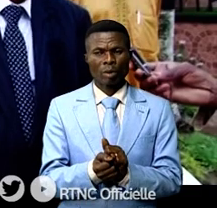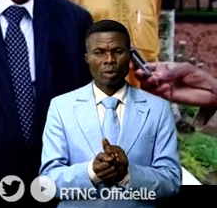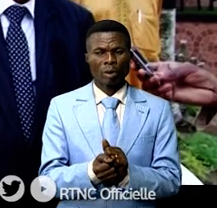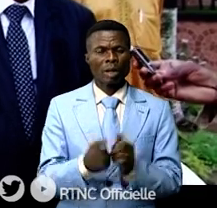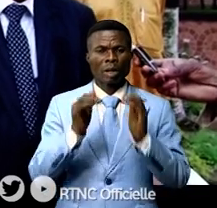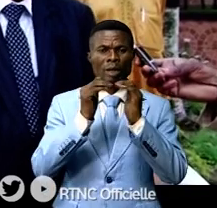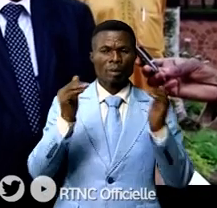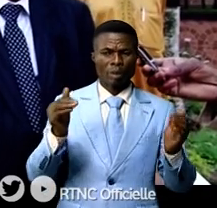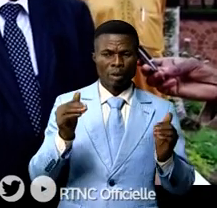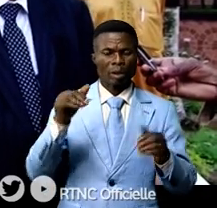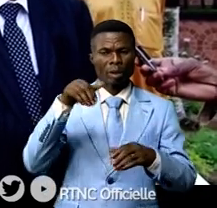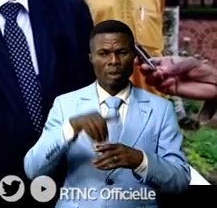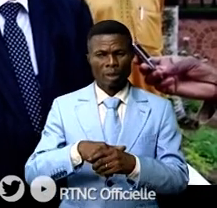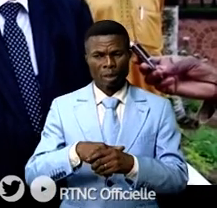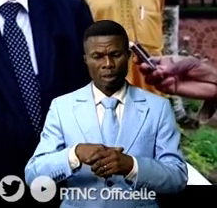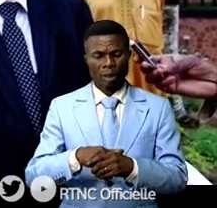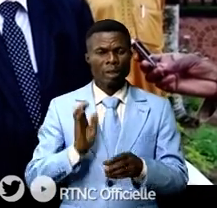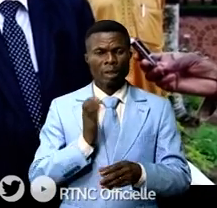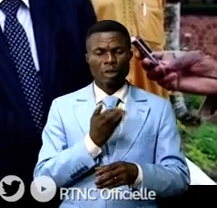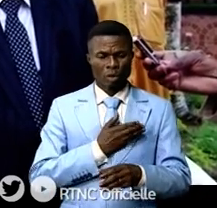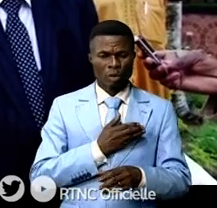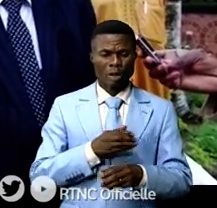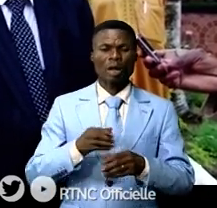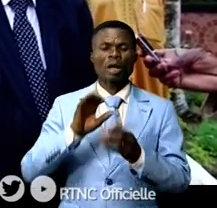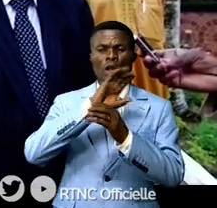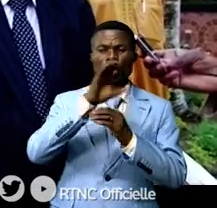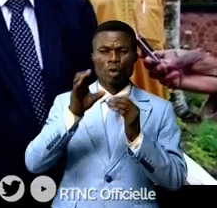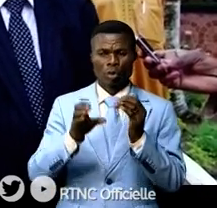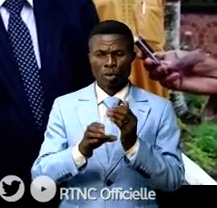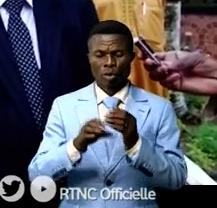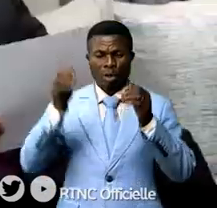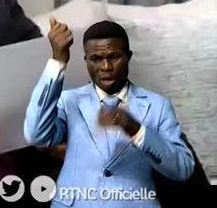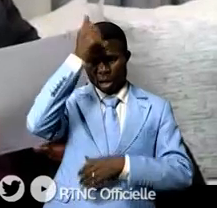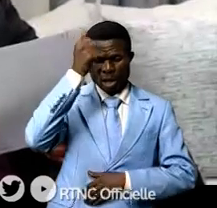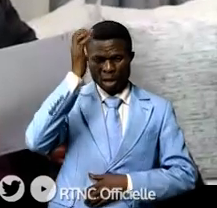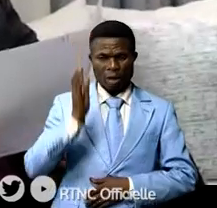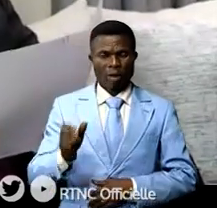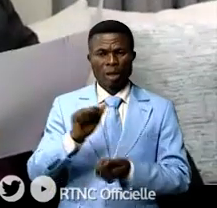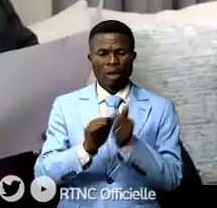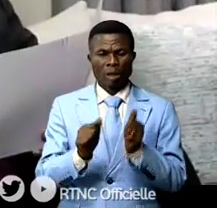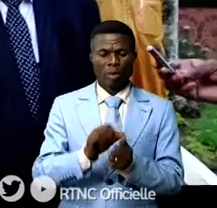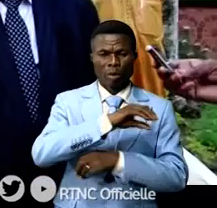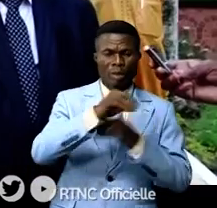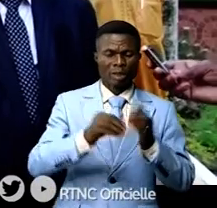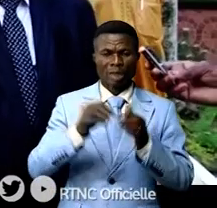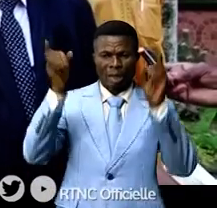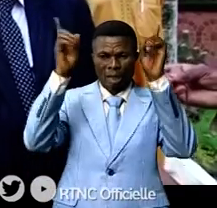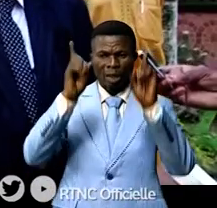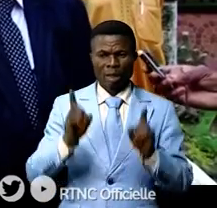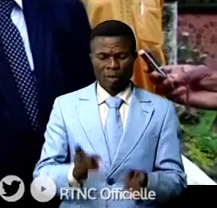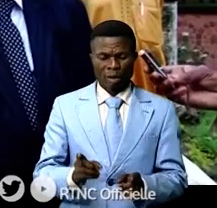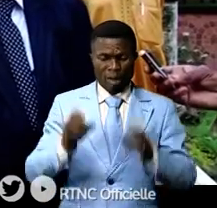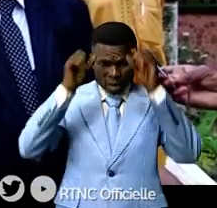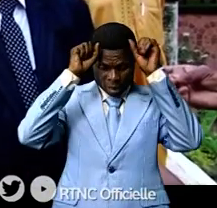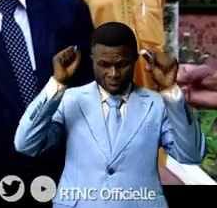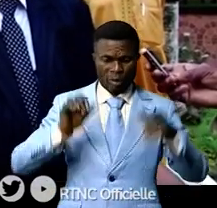de paix au niveau de notre sous-région, par exemple, le problème de la RCA. Et donc, les chefs